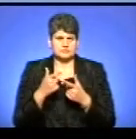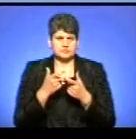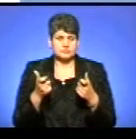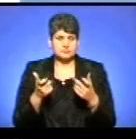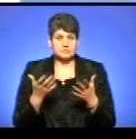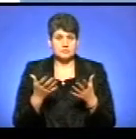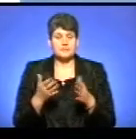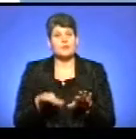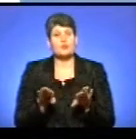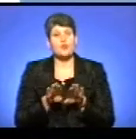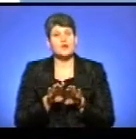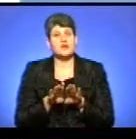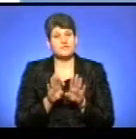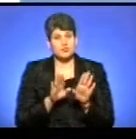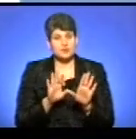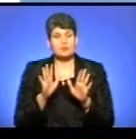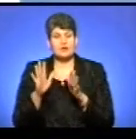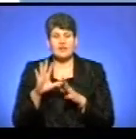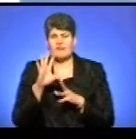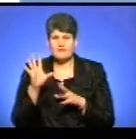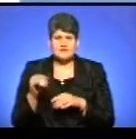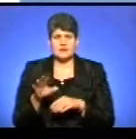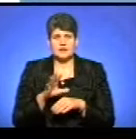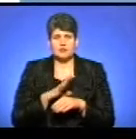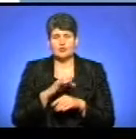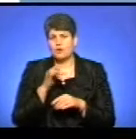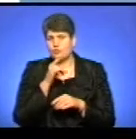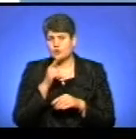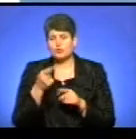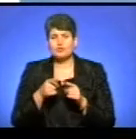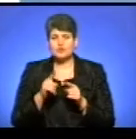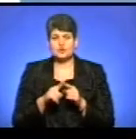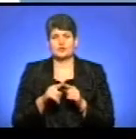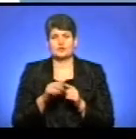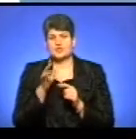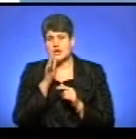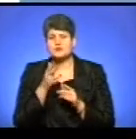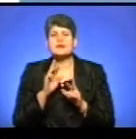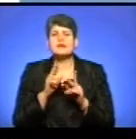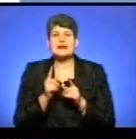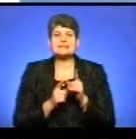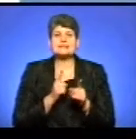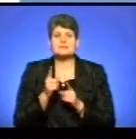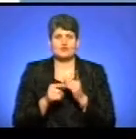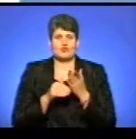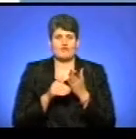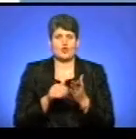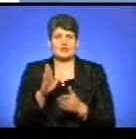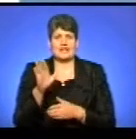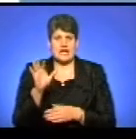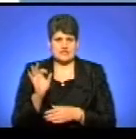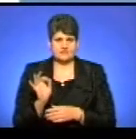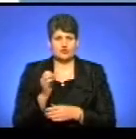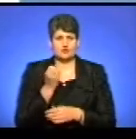Скажіть, порівнюючи події всі, які сталися впродовж цього проміжку часу, як змінювалося волонтерство від